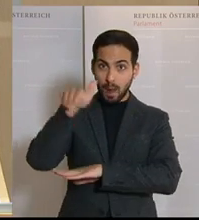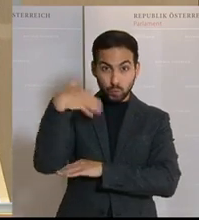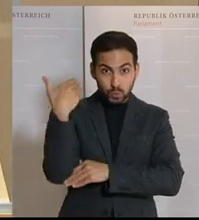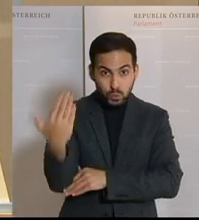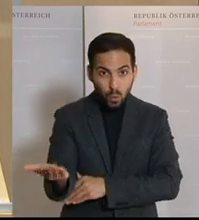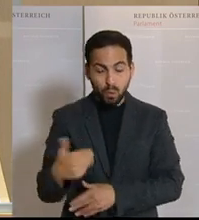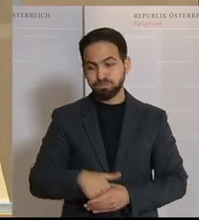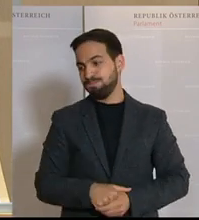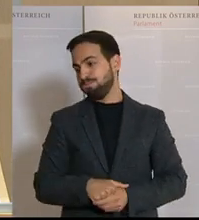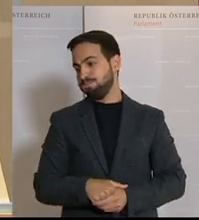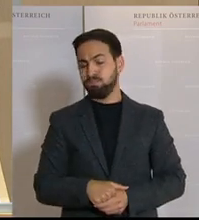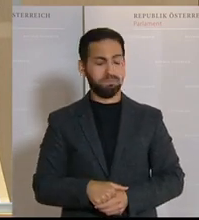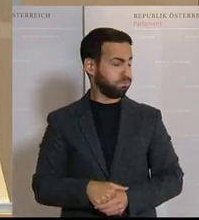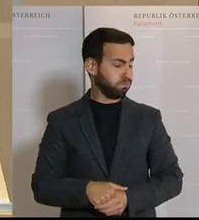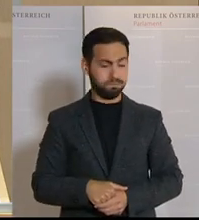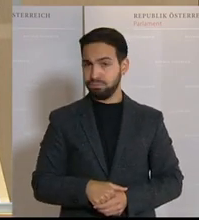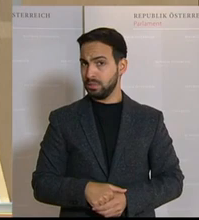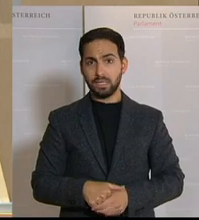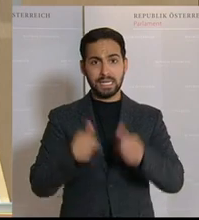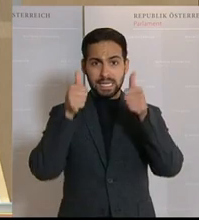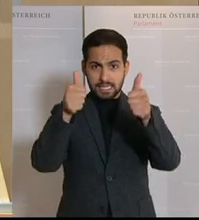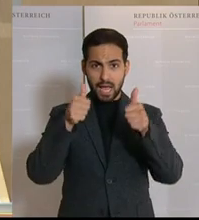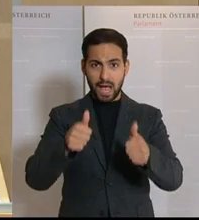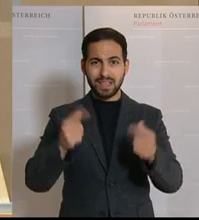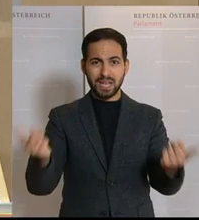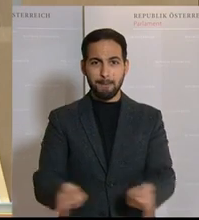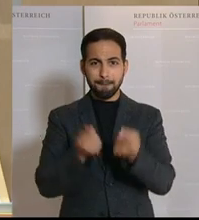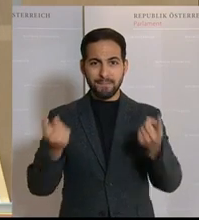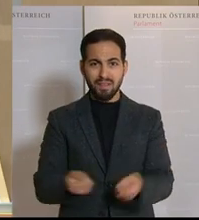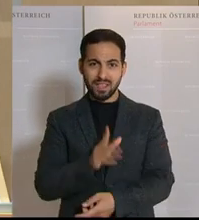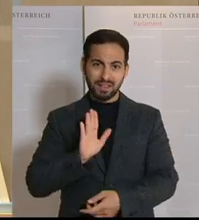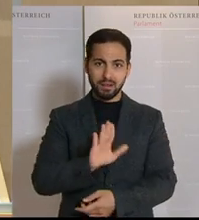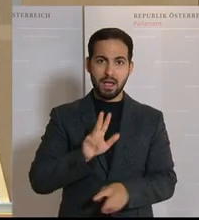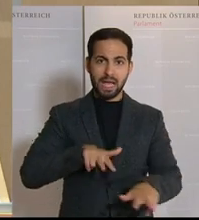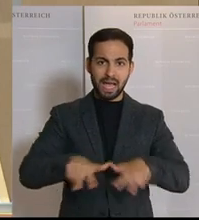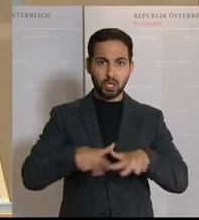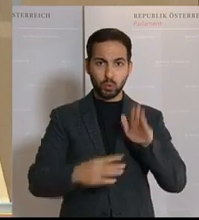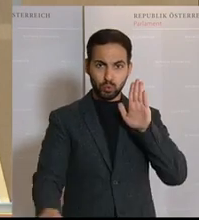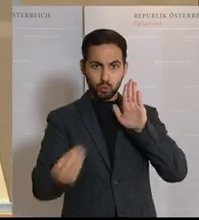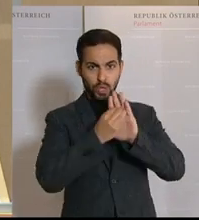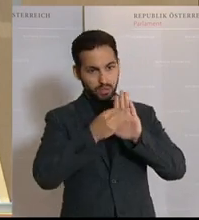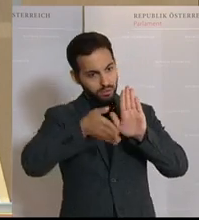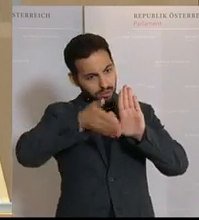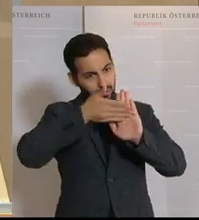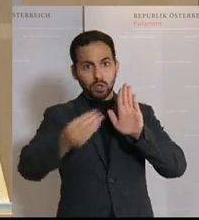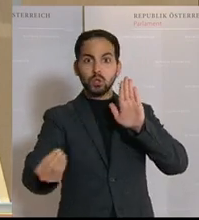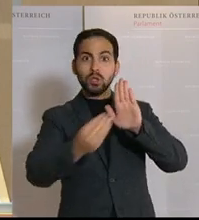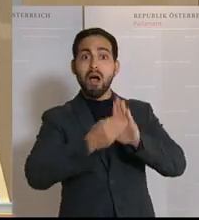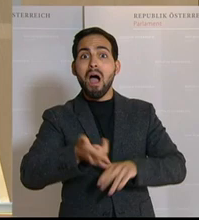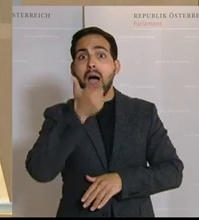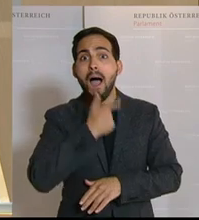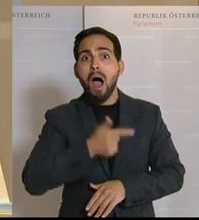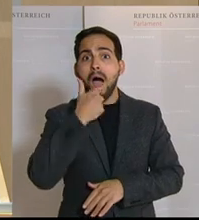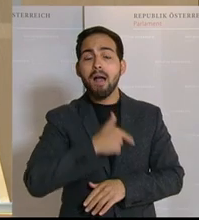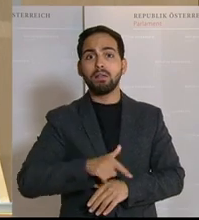teilweise auf die Inseratenkampagnen der Regierung zurückzuführen. Da sind ja Inserate geschaltet worden, dass sich speziell die